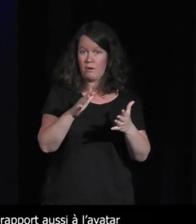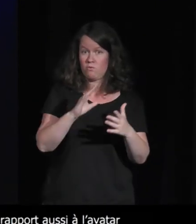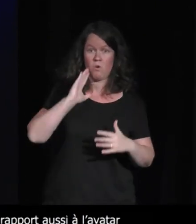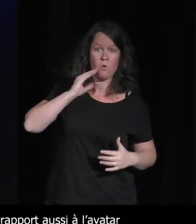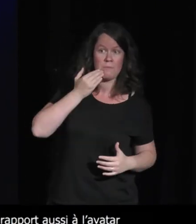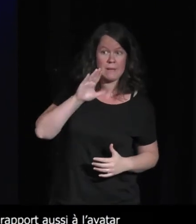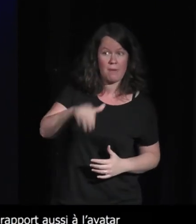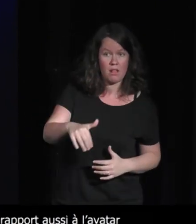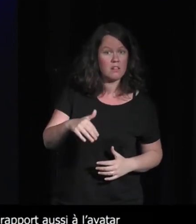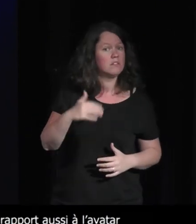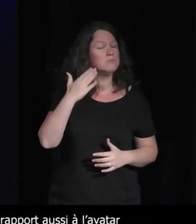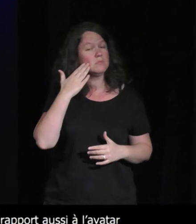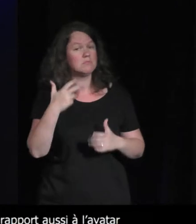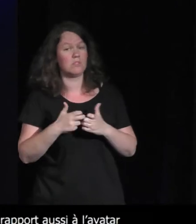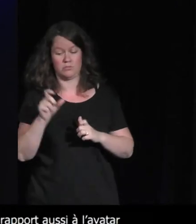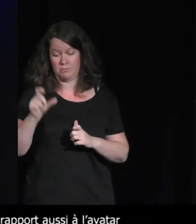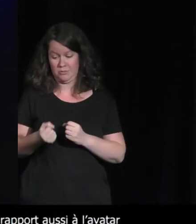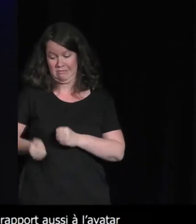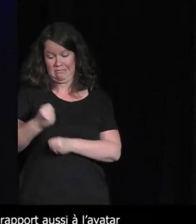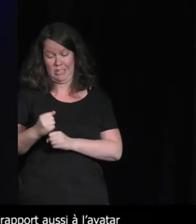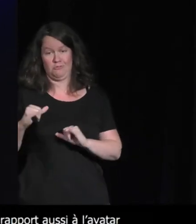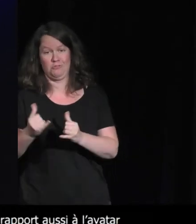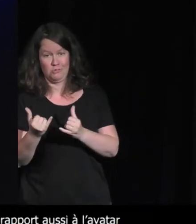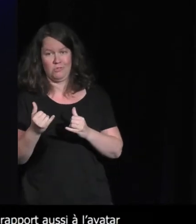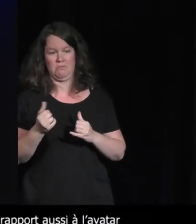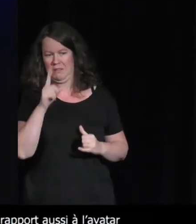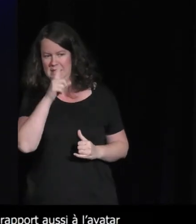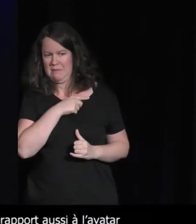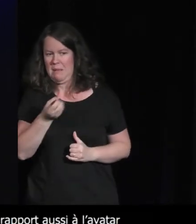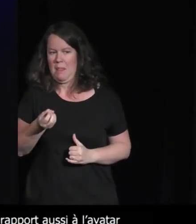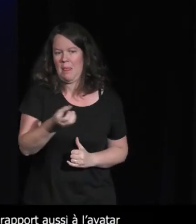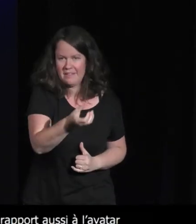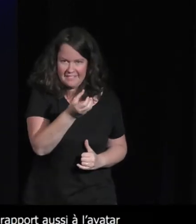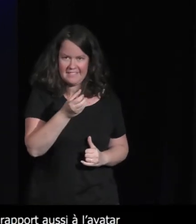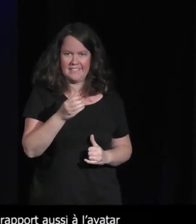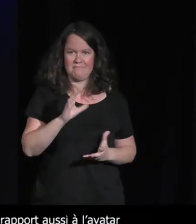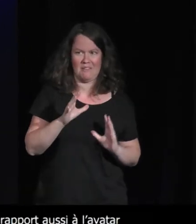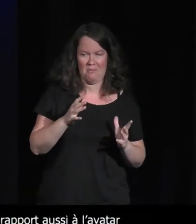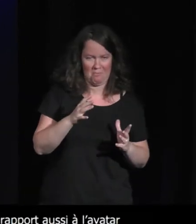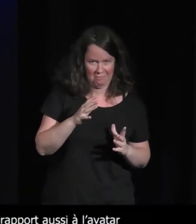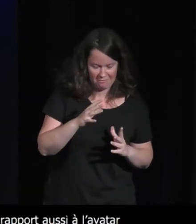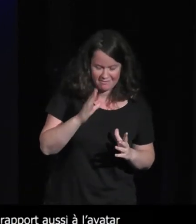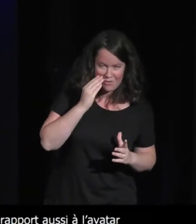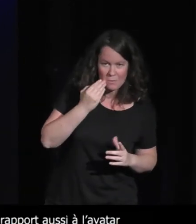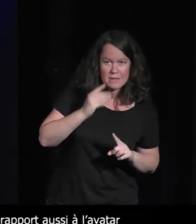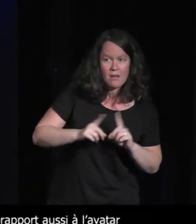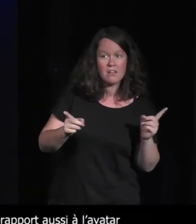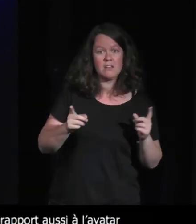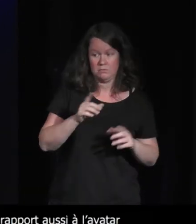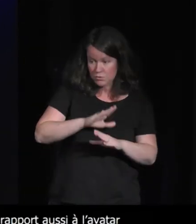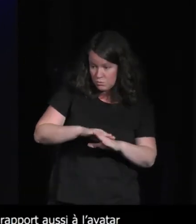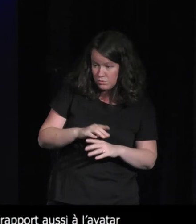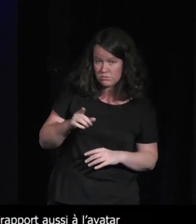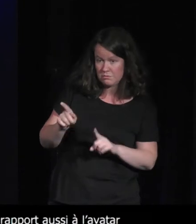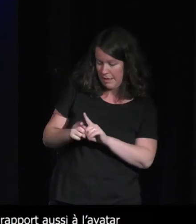programmeurs mettent des routines ou des comportements étranges et déjà en vision subjective juste avec un animal qu promène on est déjà dans un rapport qui est